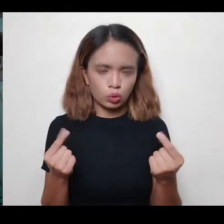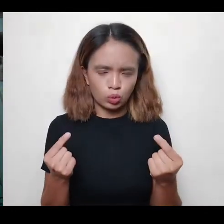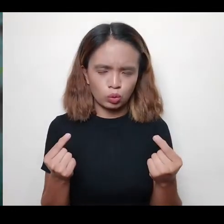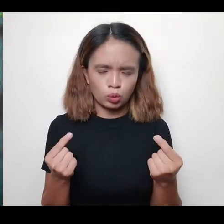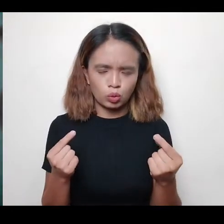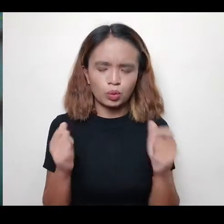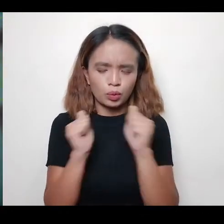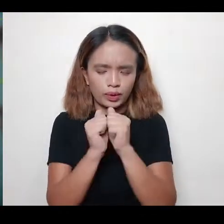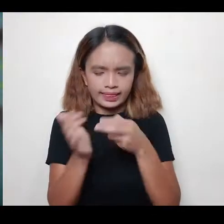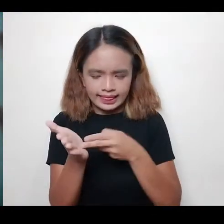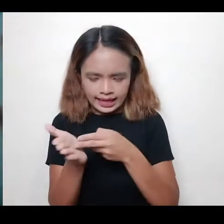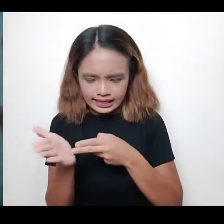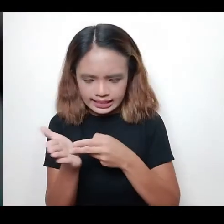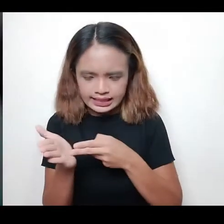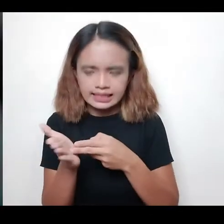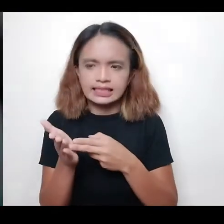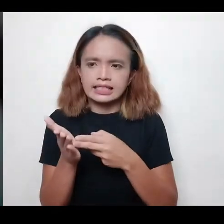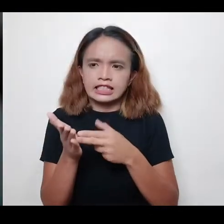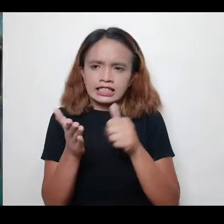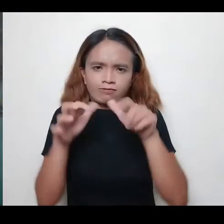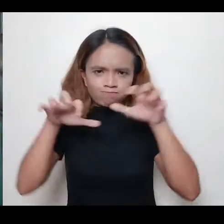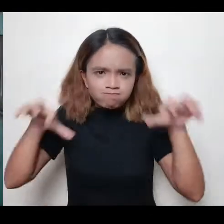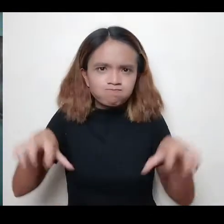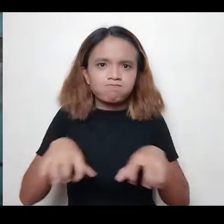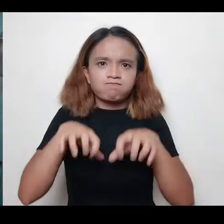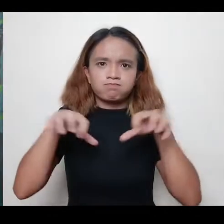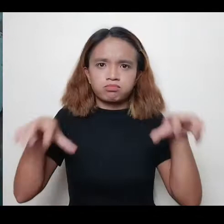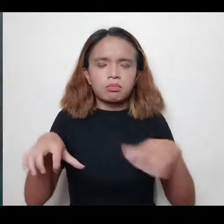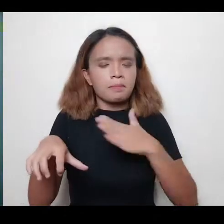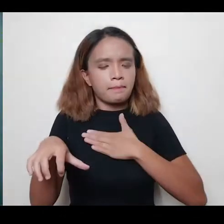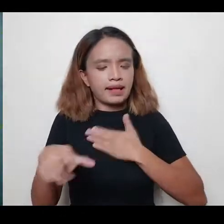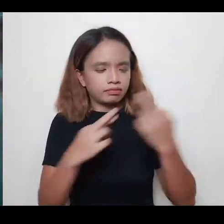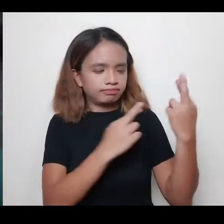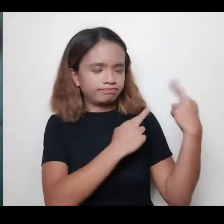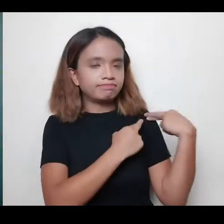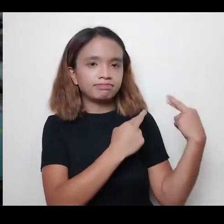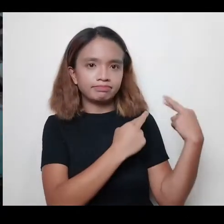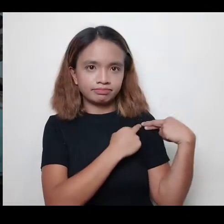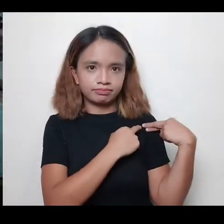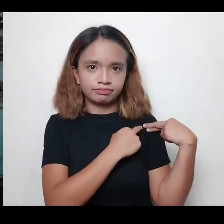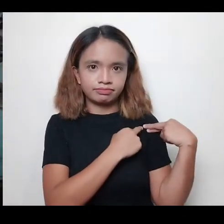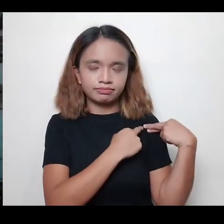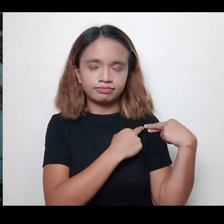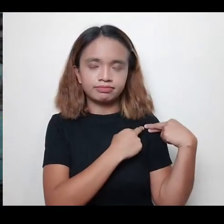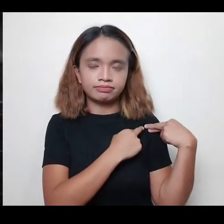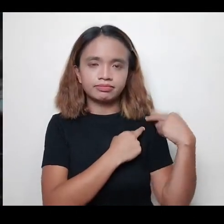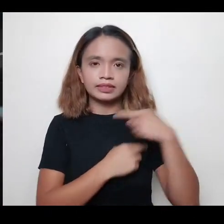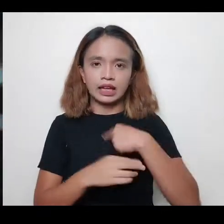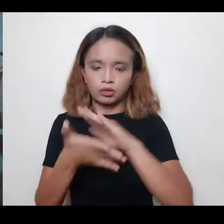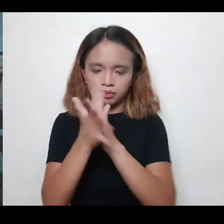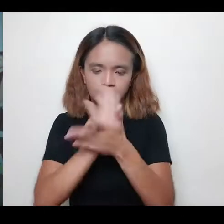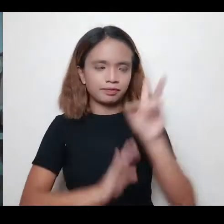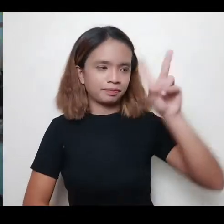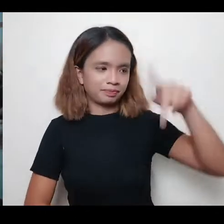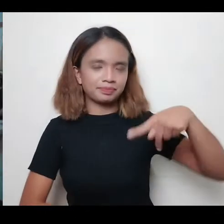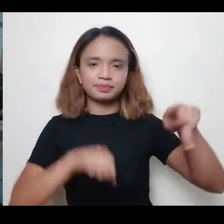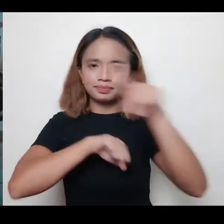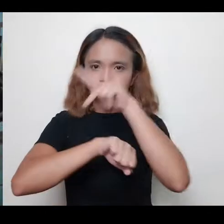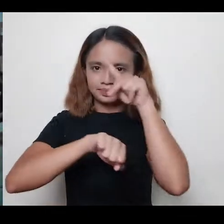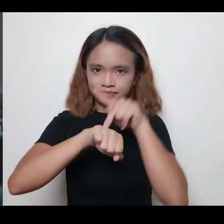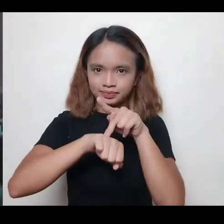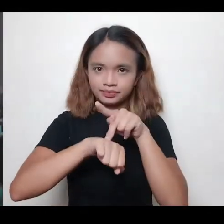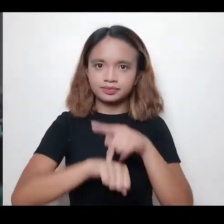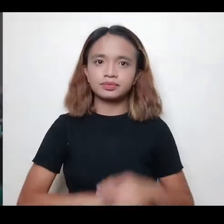ng buong katapatan at sigasig, ang aking mga tungkulin bilang pangalawang Pangulo ng